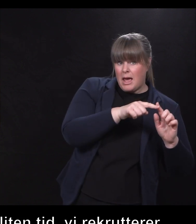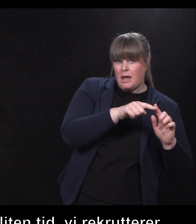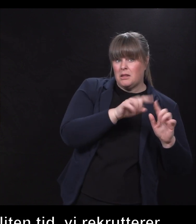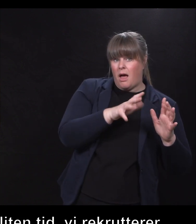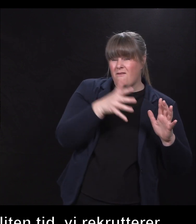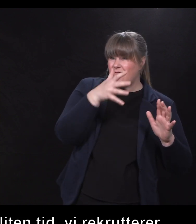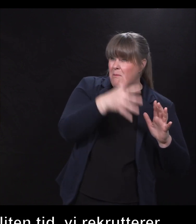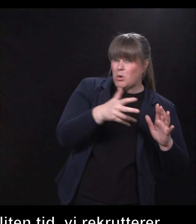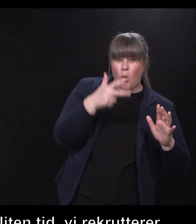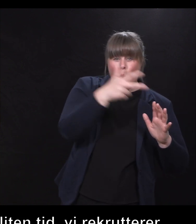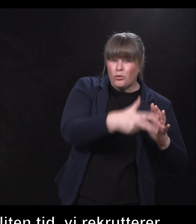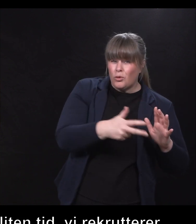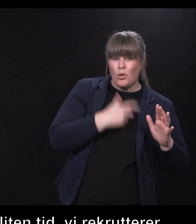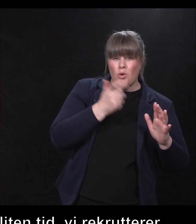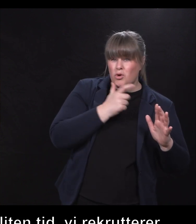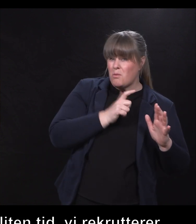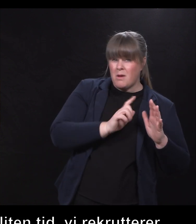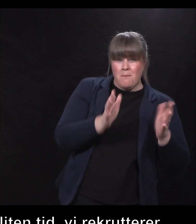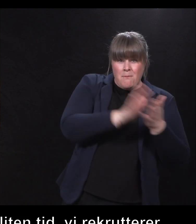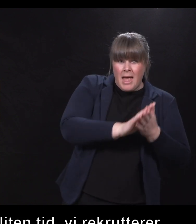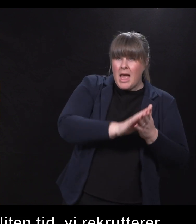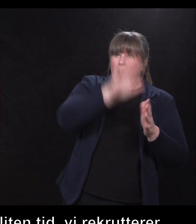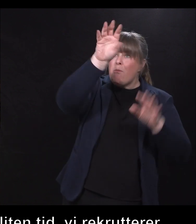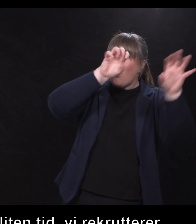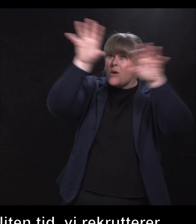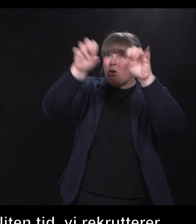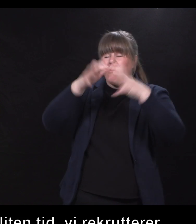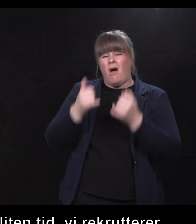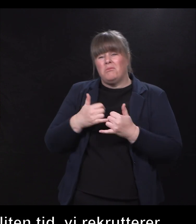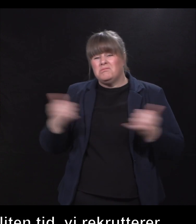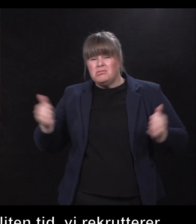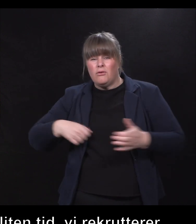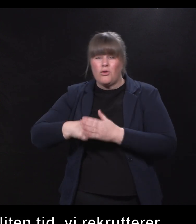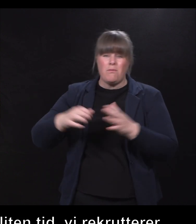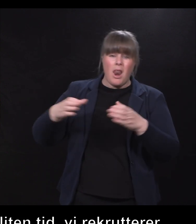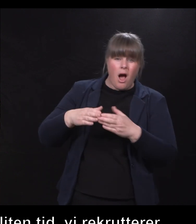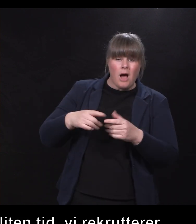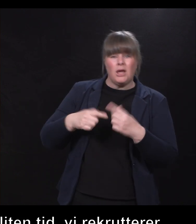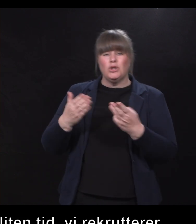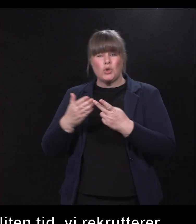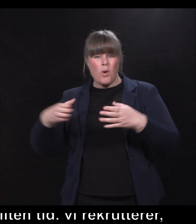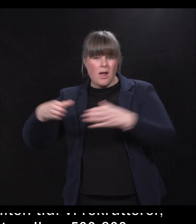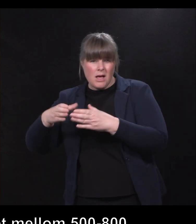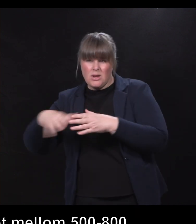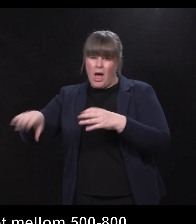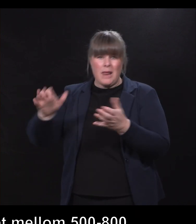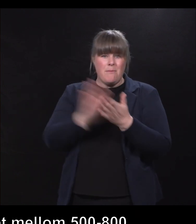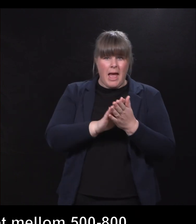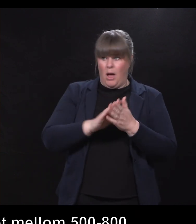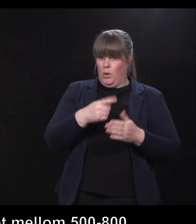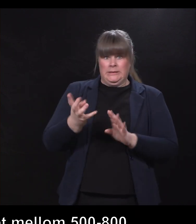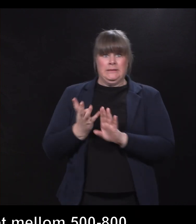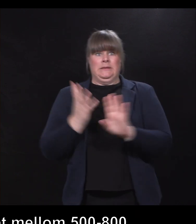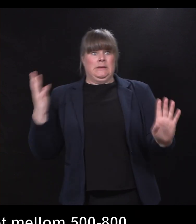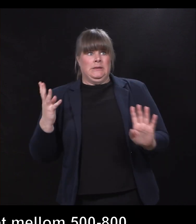ungdom som er ute i Hagen og plukker sammen med oss, og det er folk fra fotballag og skoleklasser, der liksom alle kan bli med, og de stiller opp i kø for å få lov til å være med.